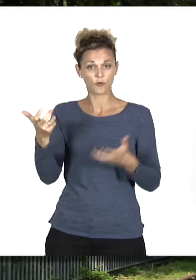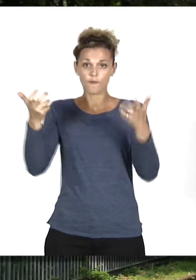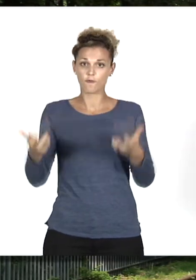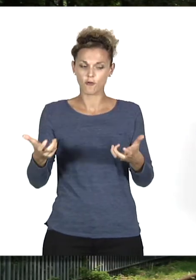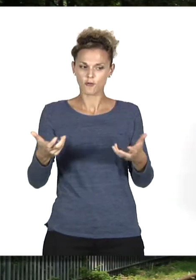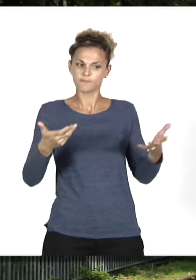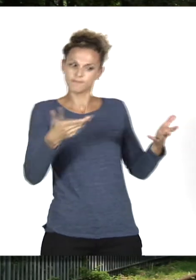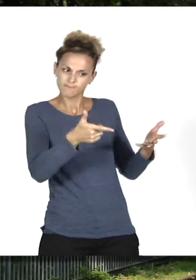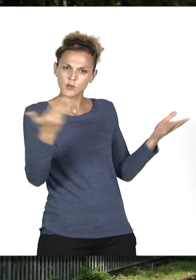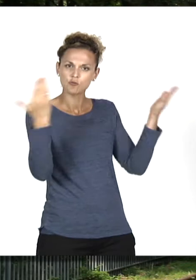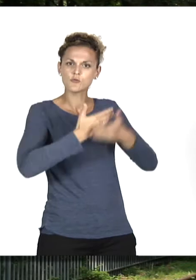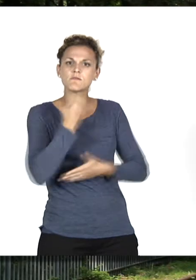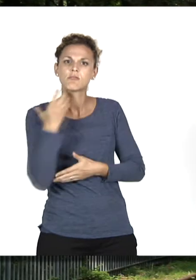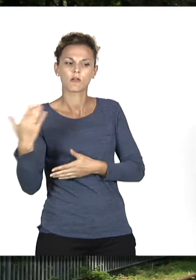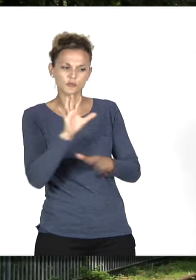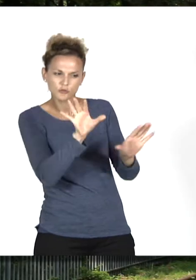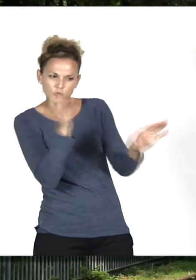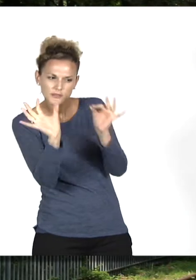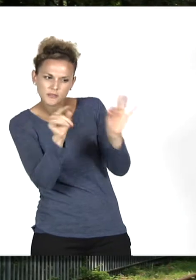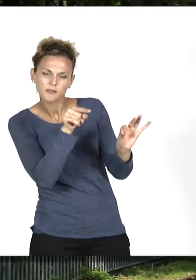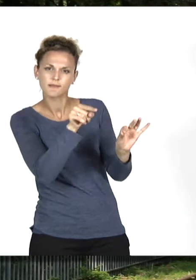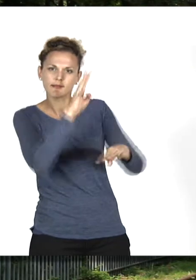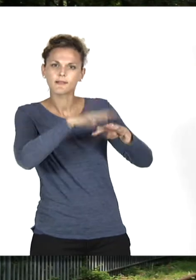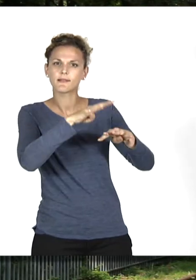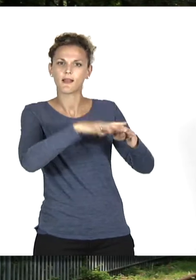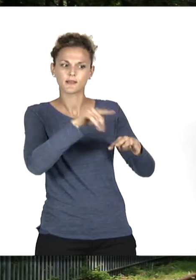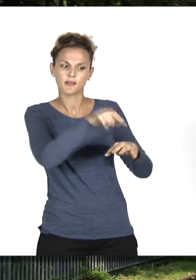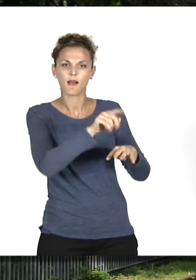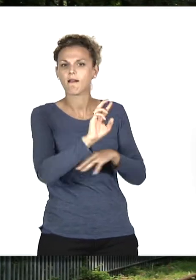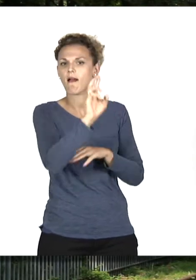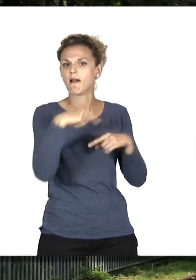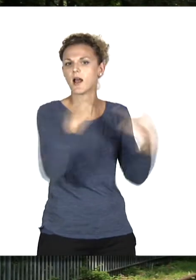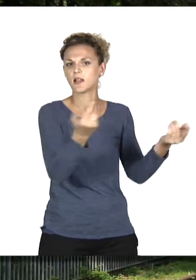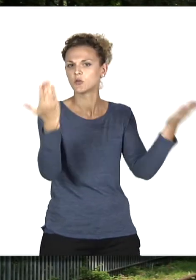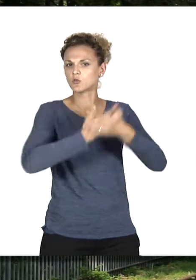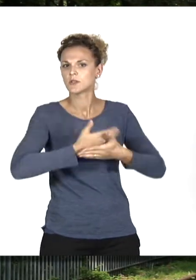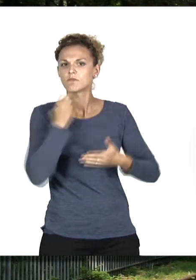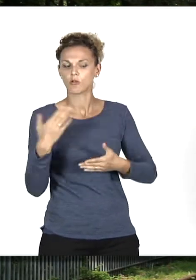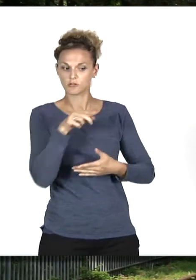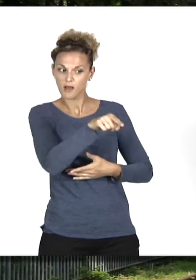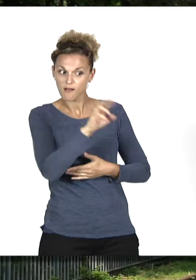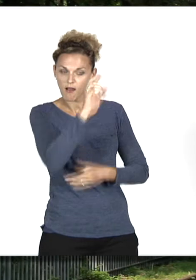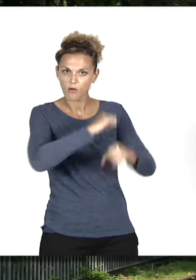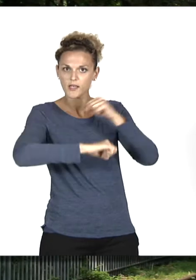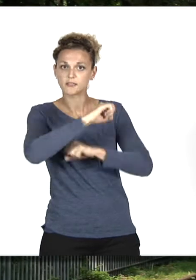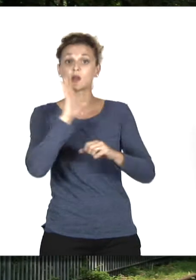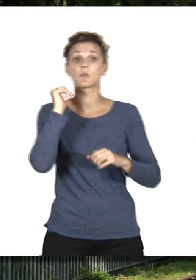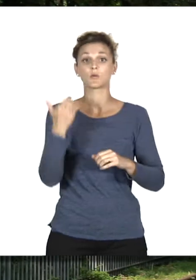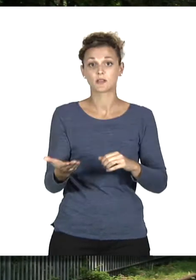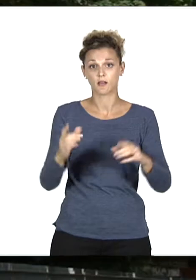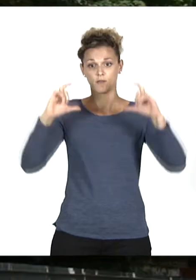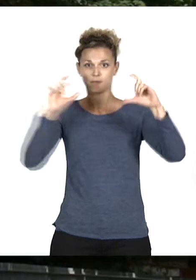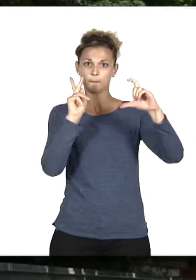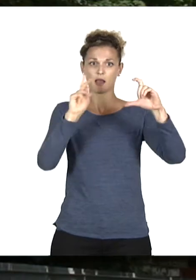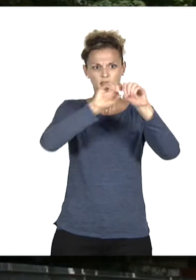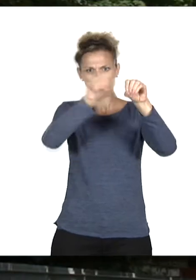des quartiers où on est peu allé, où la nuit blanche est peu allée. Donc d'aller assez rapidement vers ce qu'on a appelé la nouvelle rive